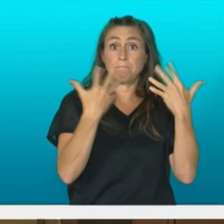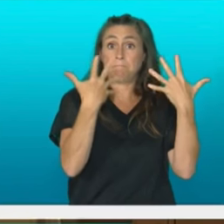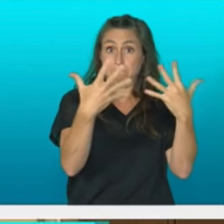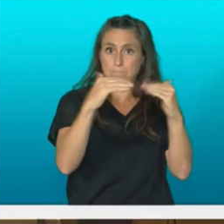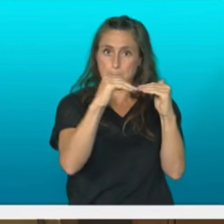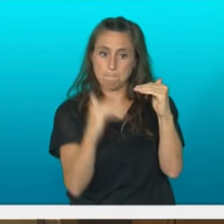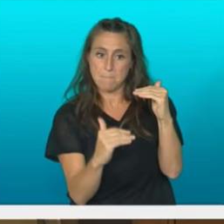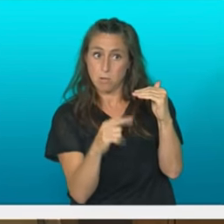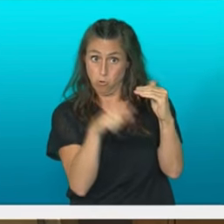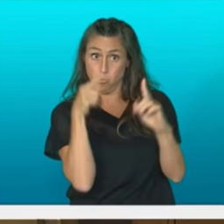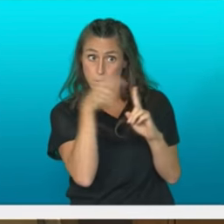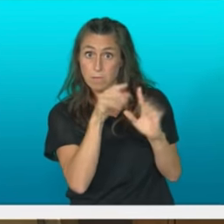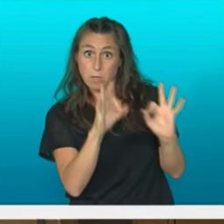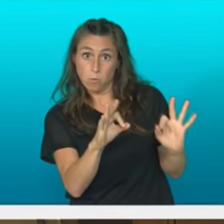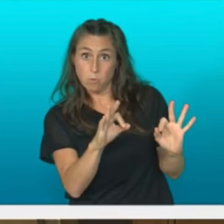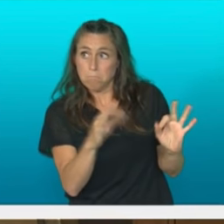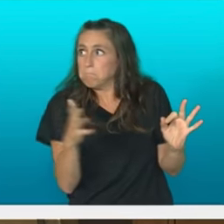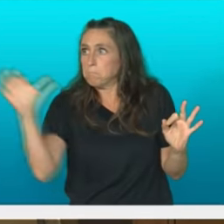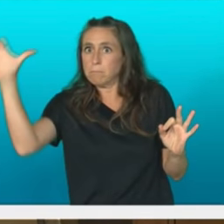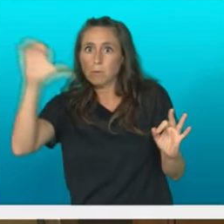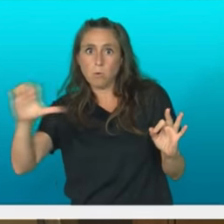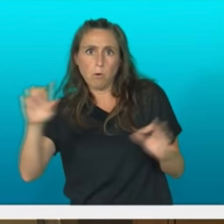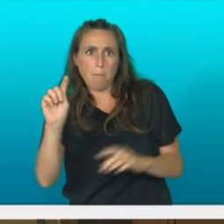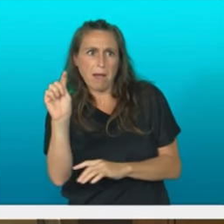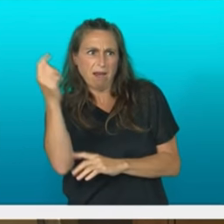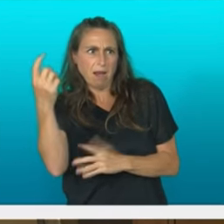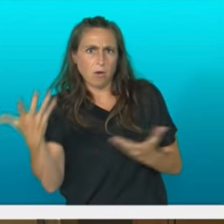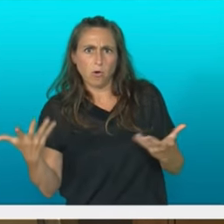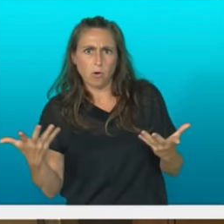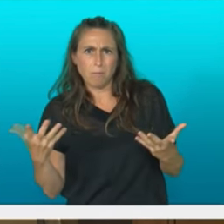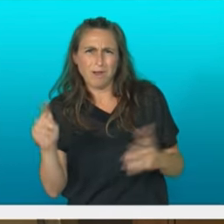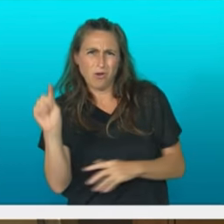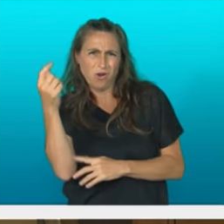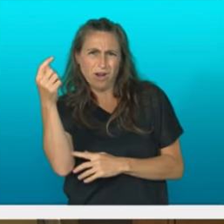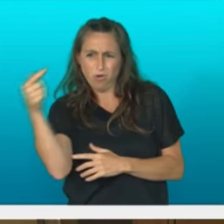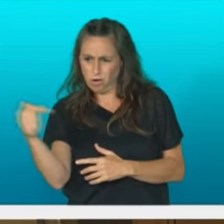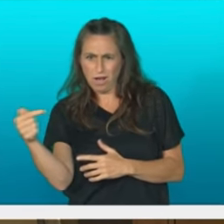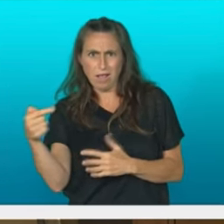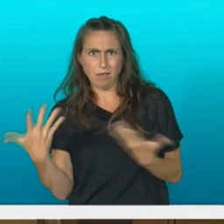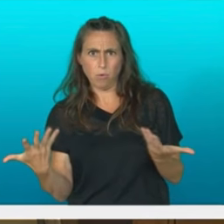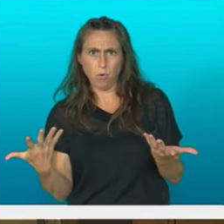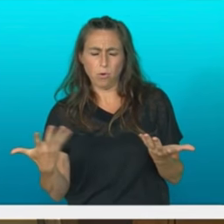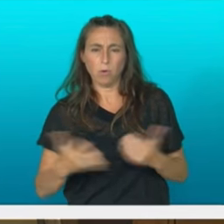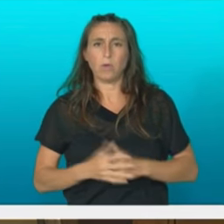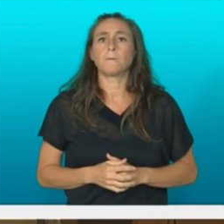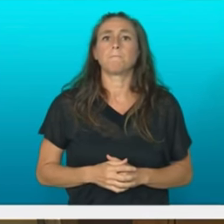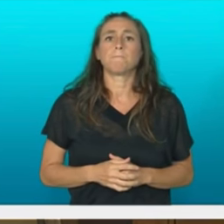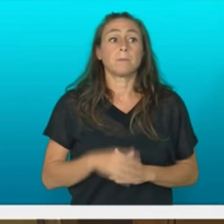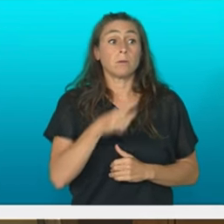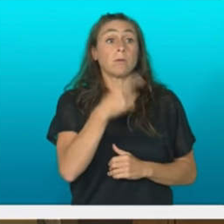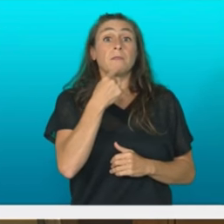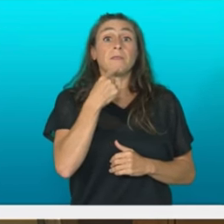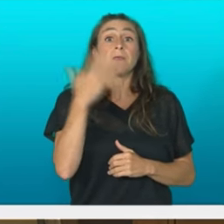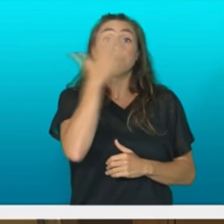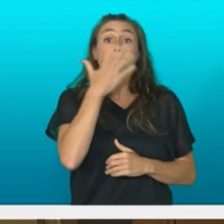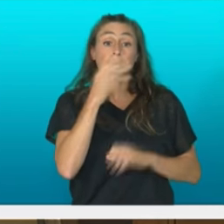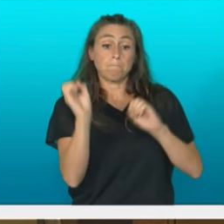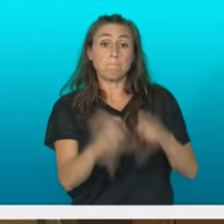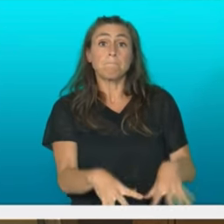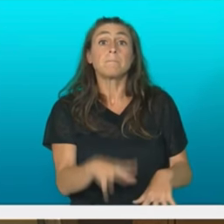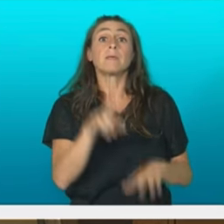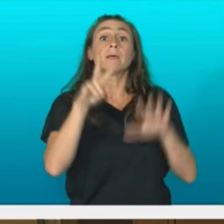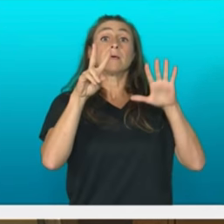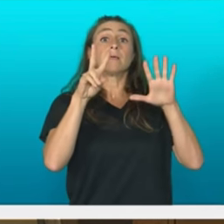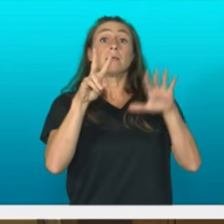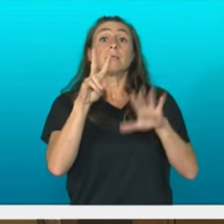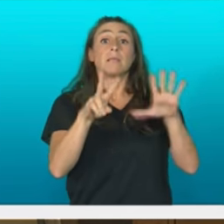elburua. Europako errekorra, baina errekor negatiboa urkule jauna. Eskola usteari da okionez, euneko zazpitik